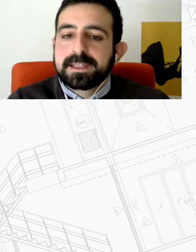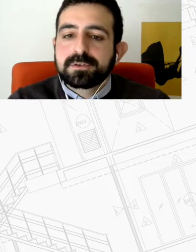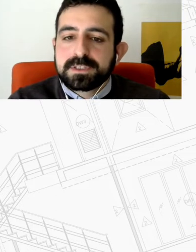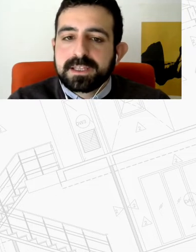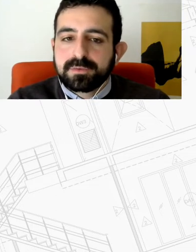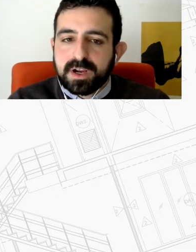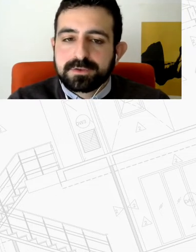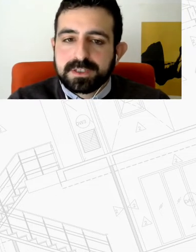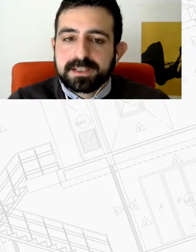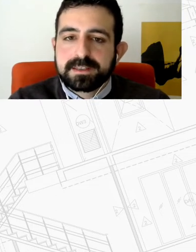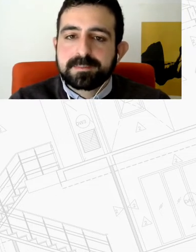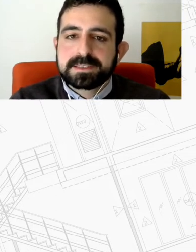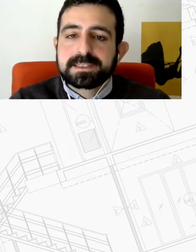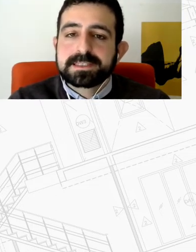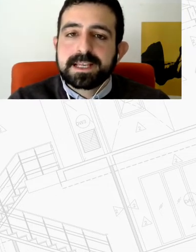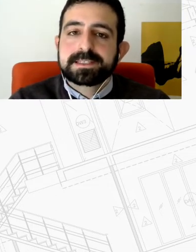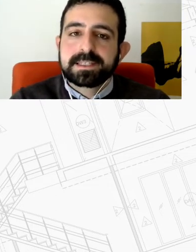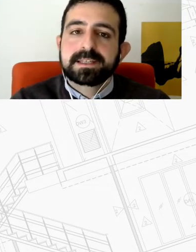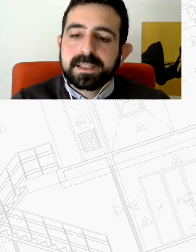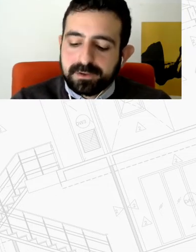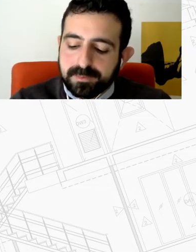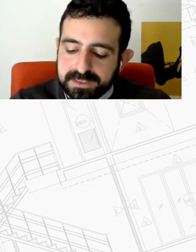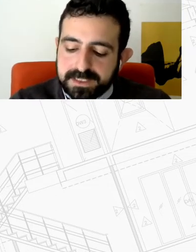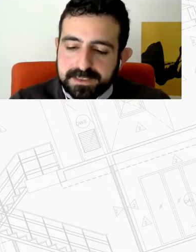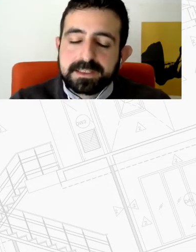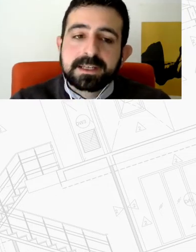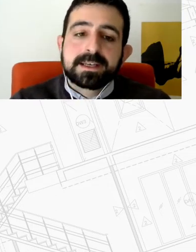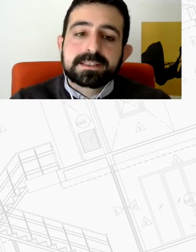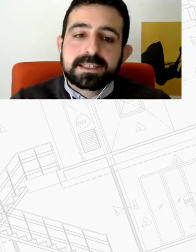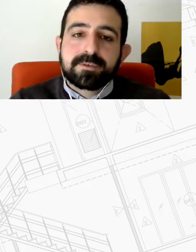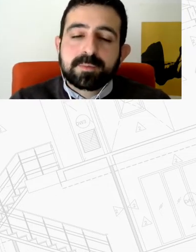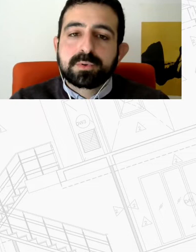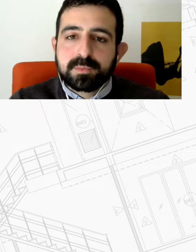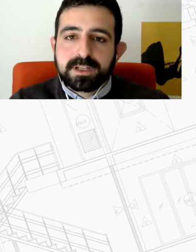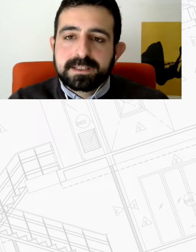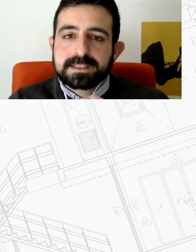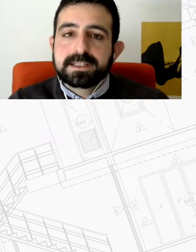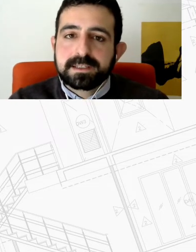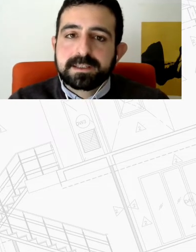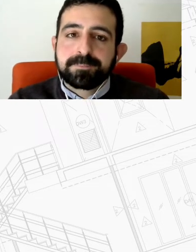για το state of housing δηλαδή με στατιστικά στοιχεία για το τομέα της κατοικίας στην Ευρώπη